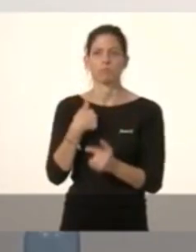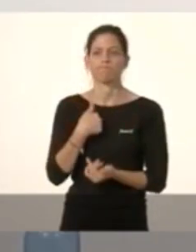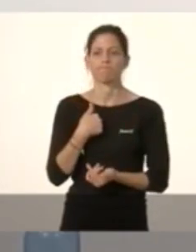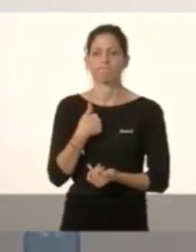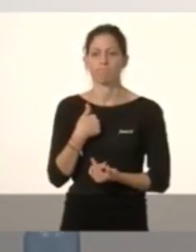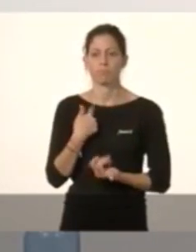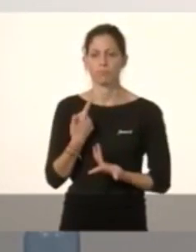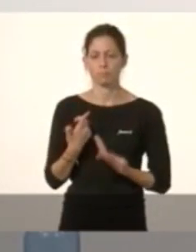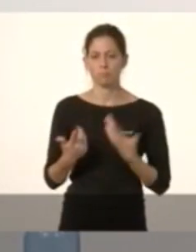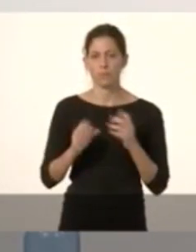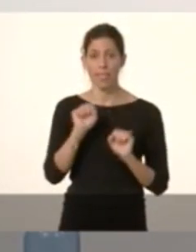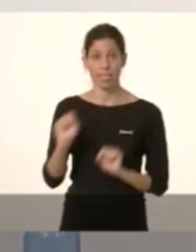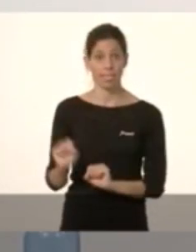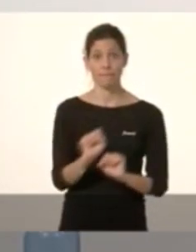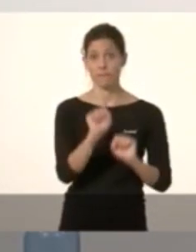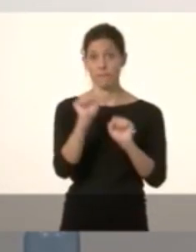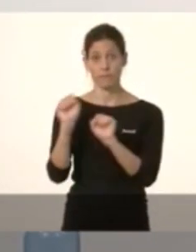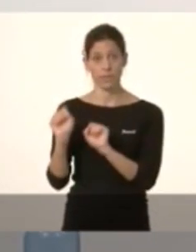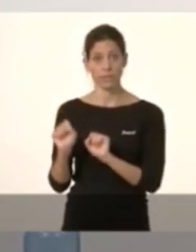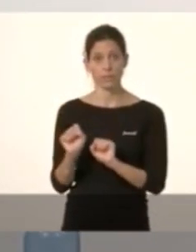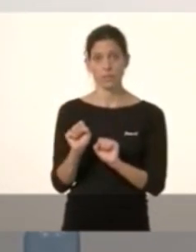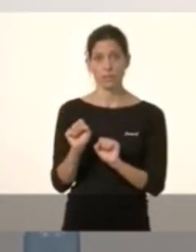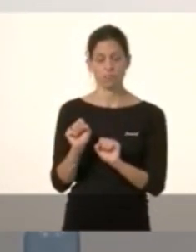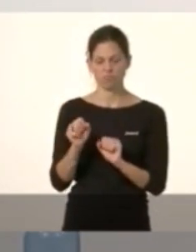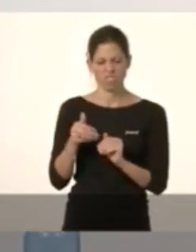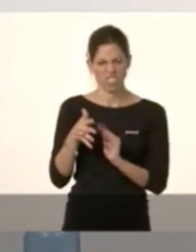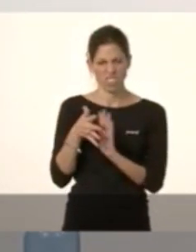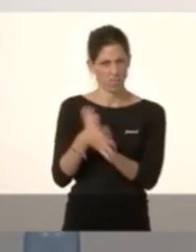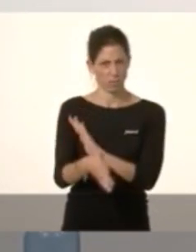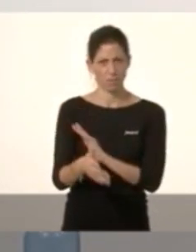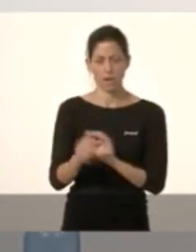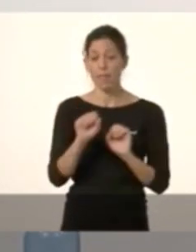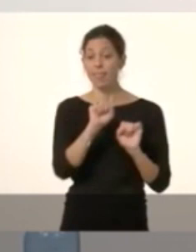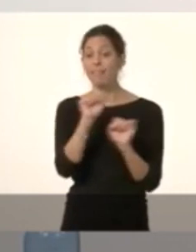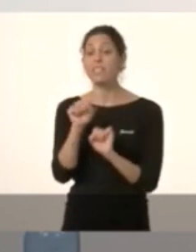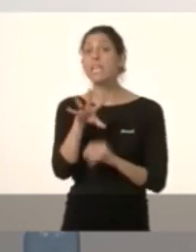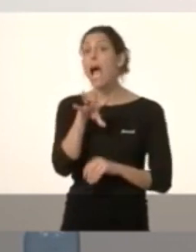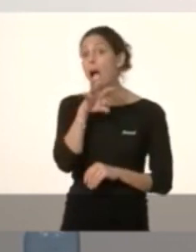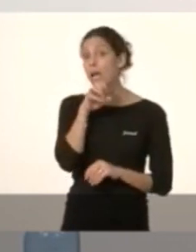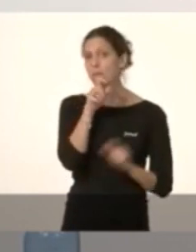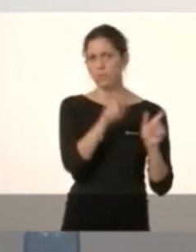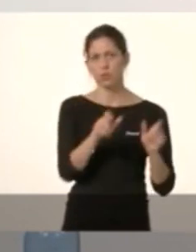Jo sempre vaig a defensar la gent més vulnerable.